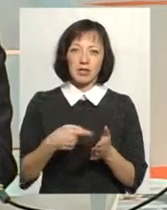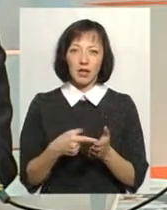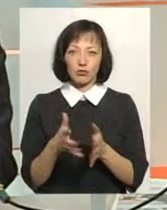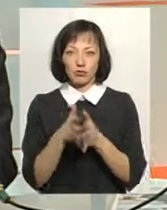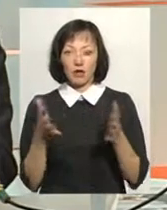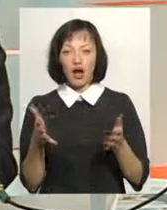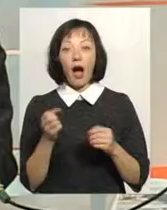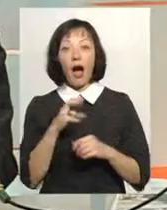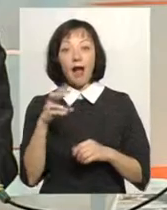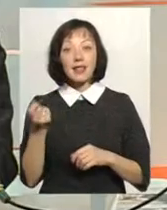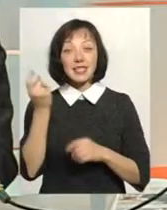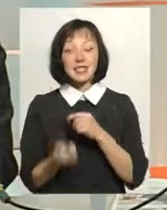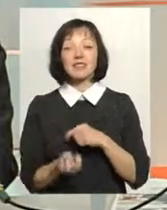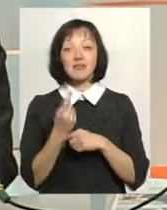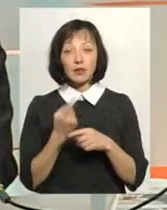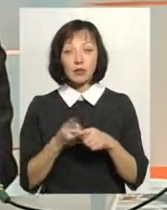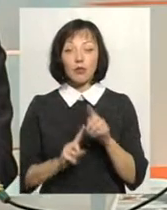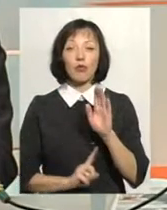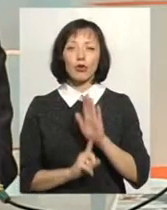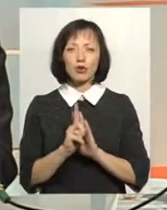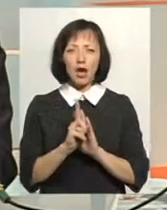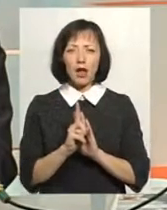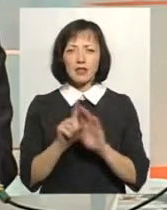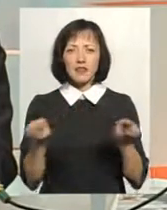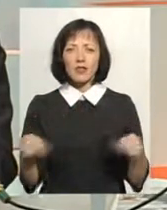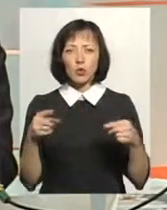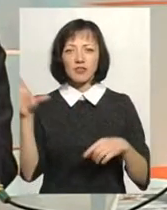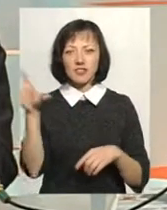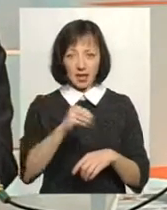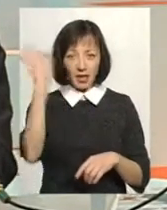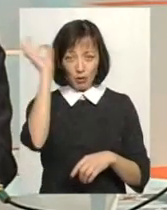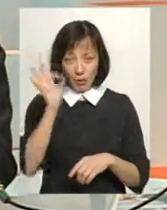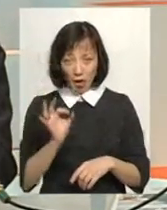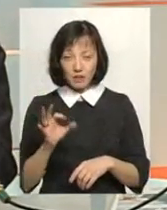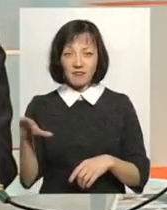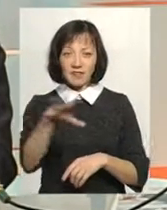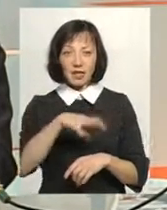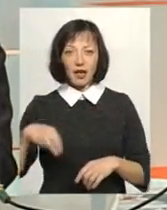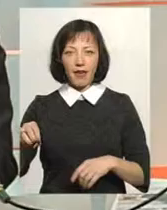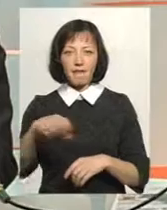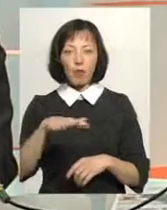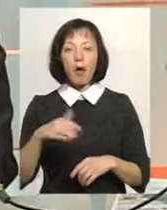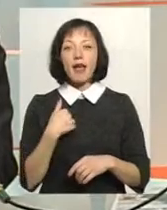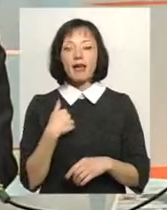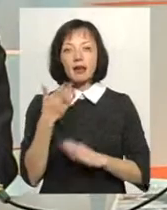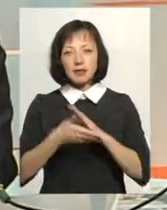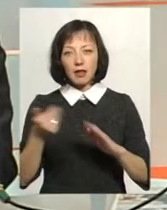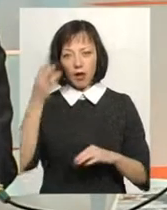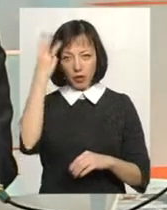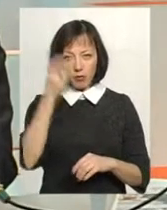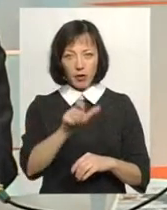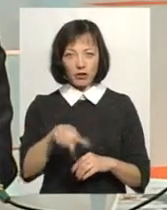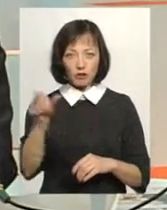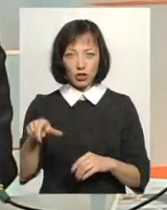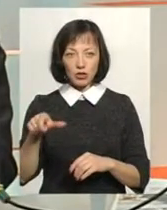але звідом почалось відродження всієї Німеччини і всієї Європи. Я закликаю хмельничан.